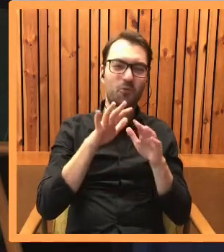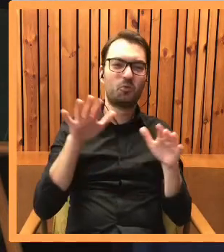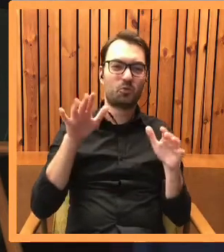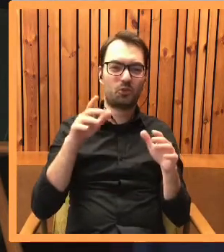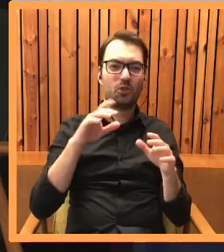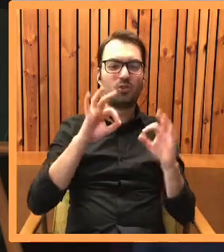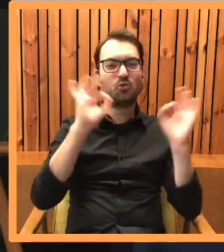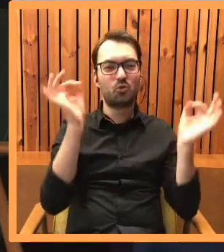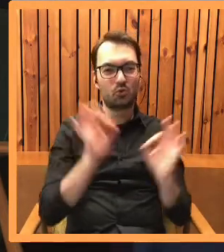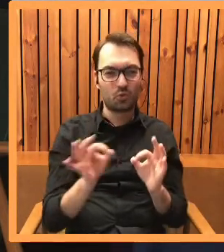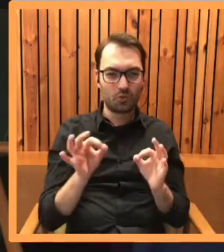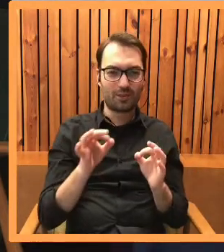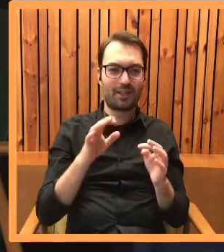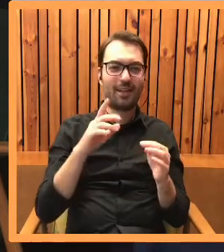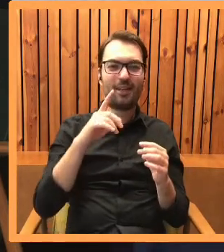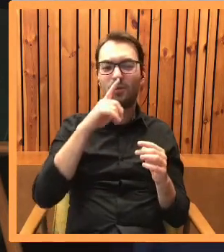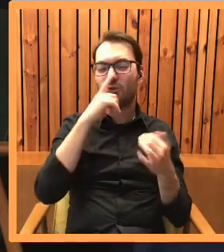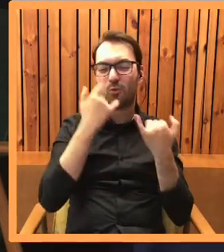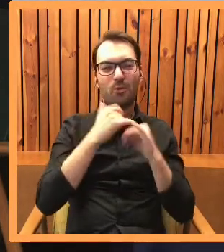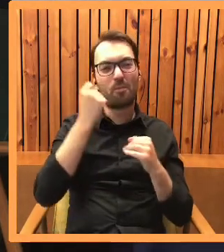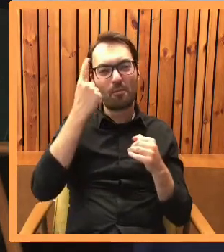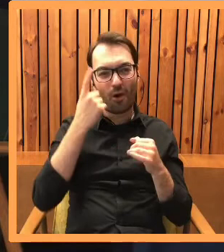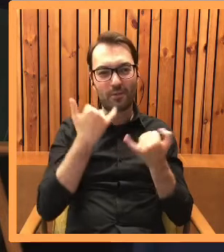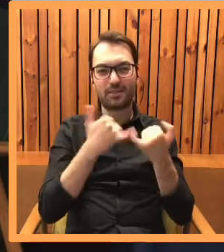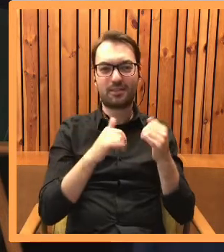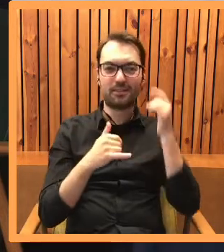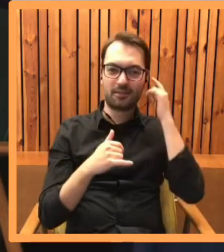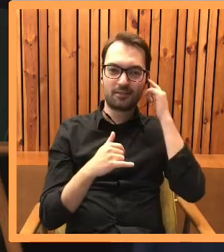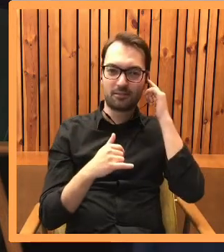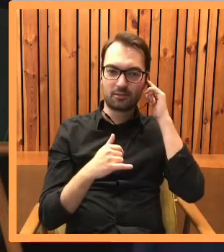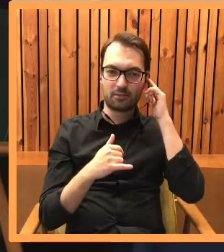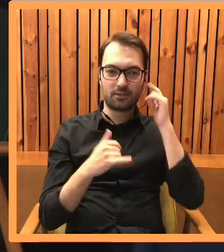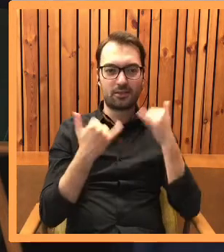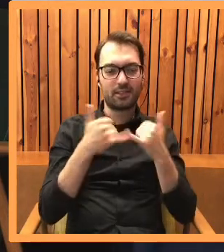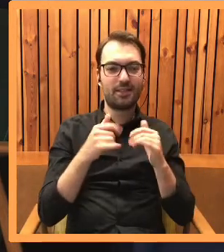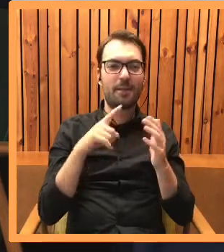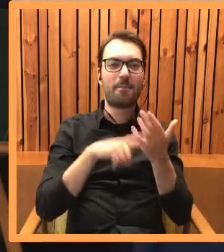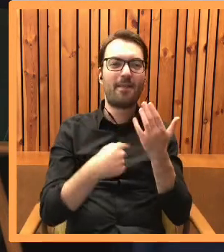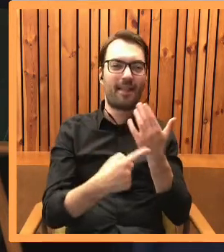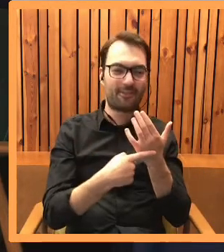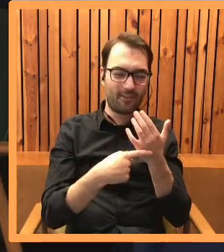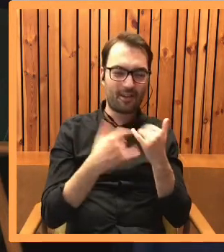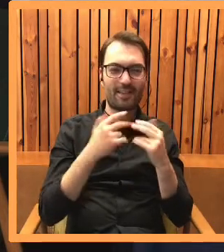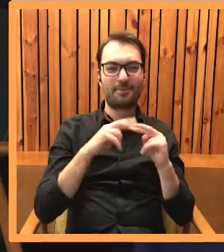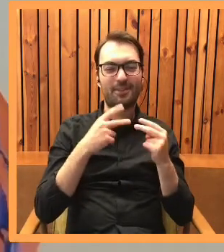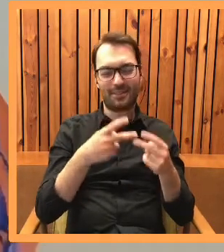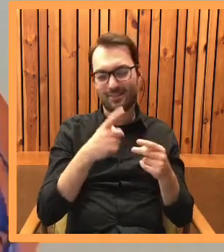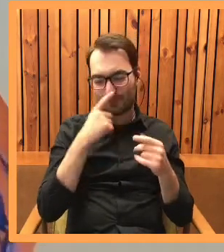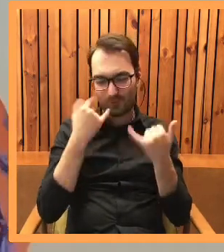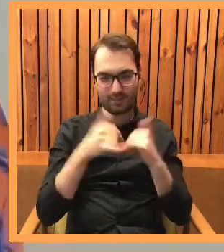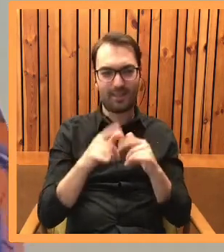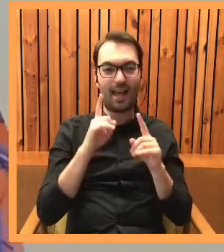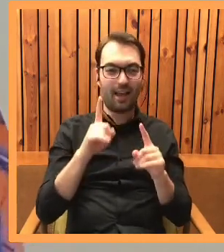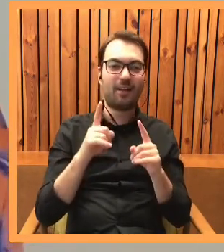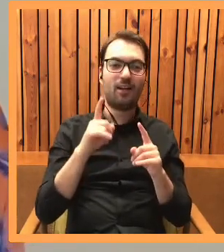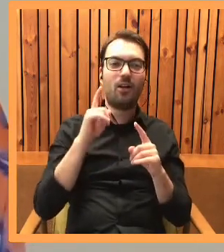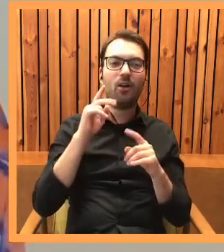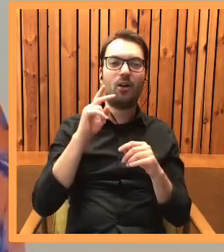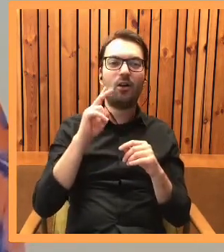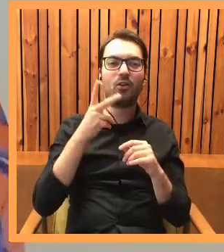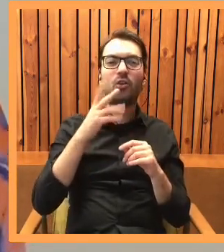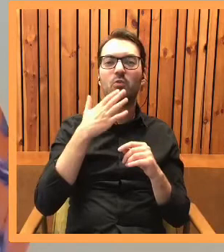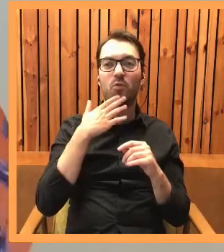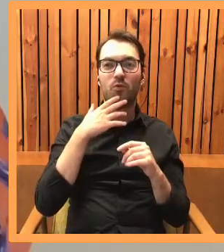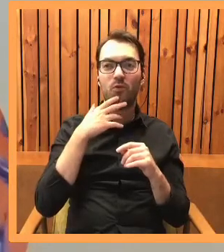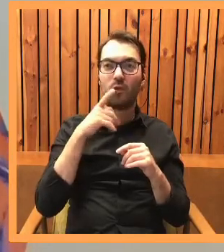z innego pomysłu, z innym przesłaniem. Ale to, co ktoś powiedział, okazało się